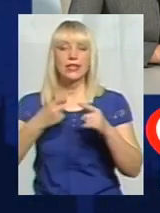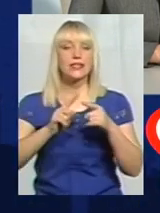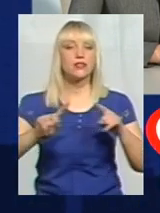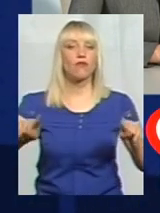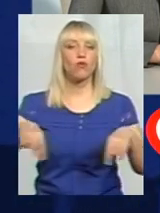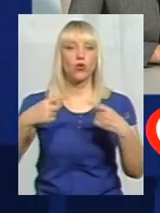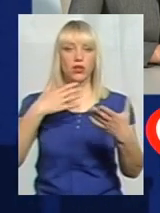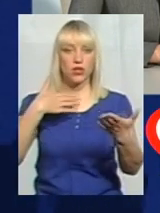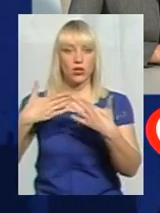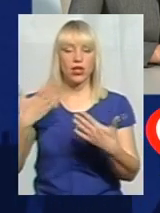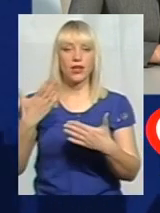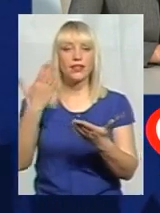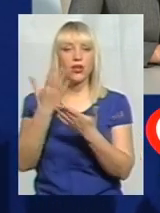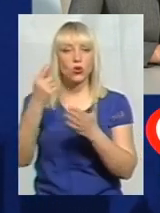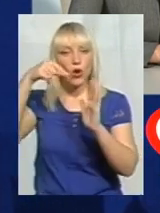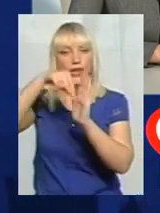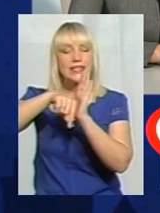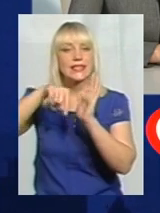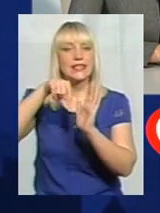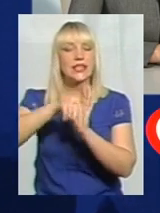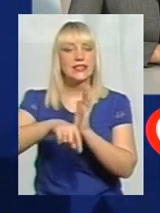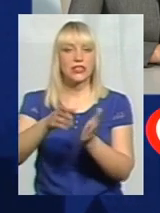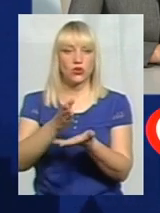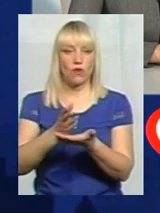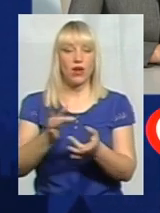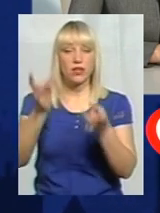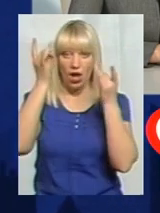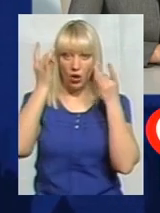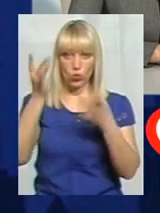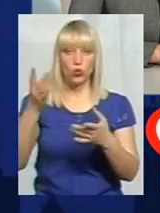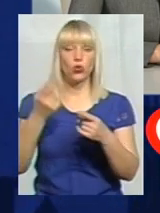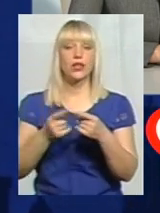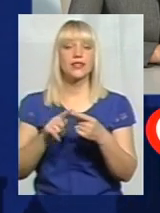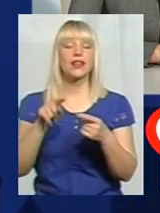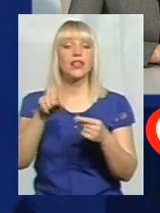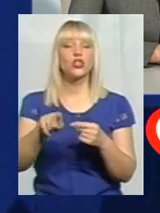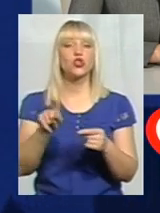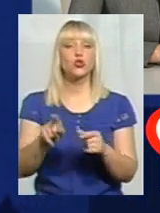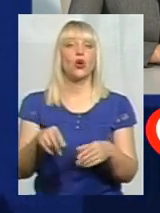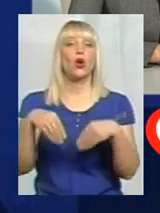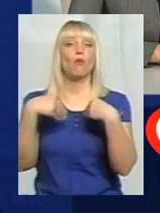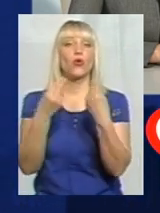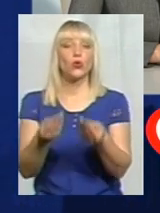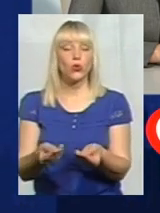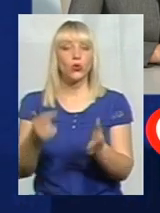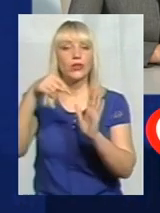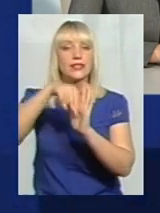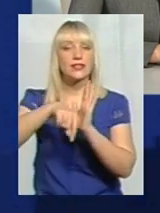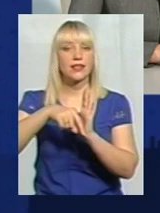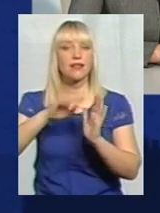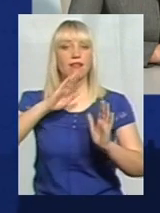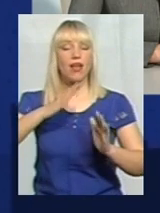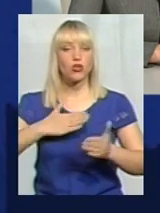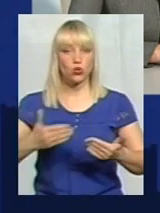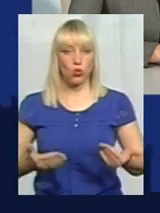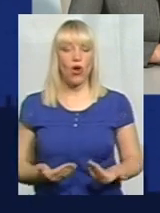потім надають сенсу власному існуванню, а культура – власне, те, що продукує сенс для нашого існування. От це завдання культури.